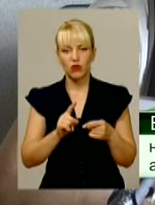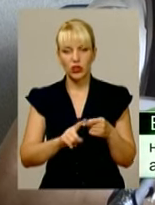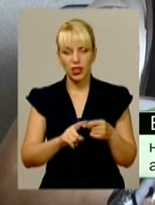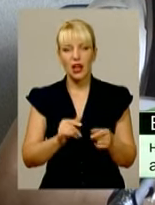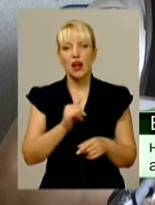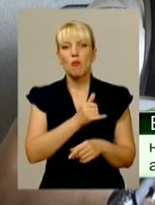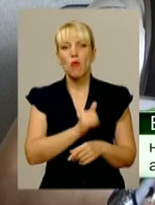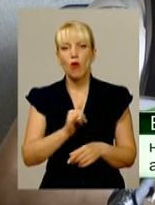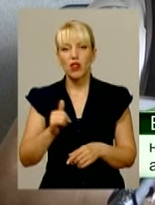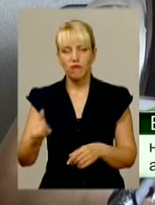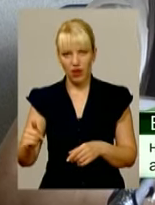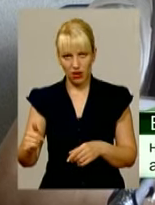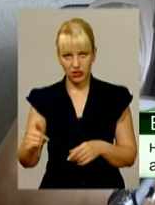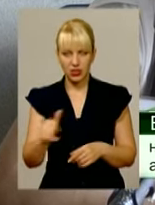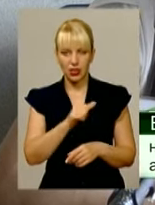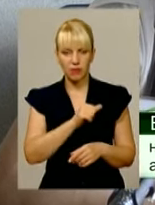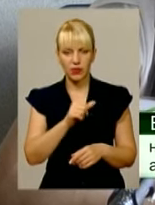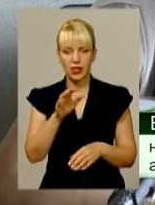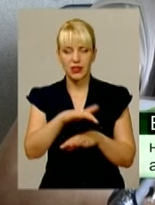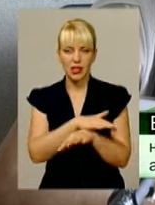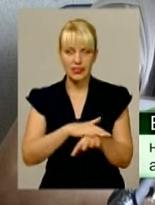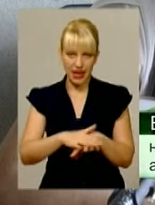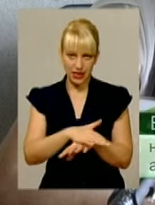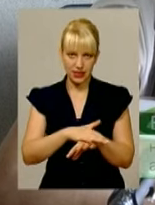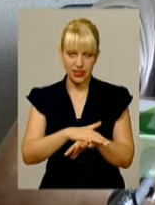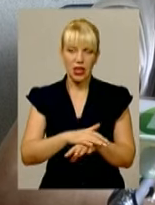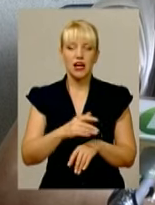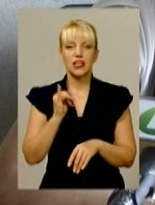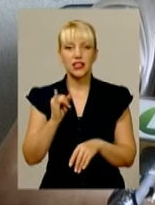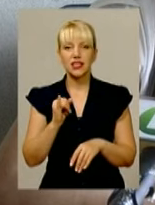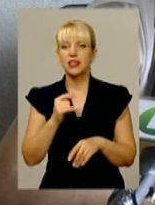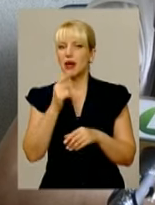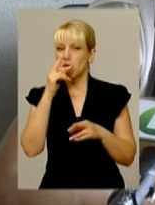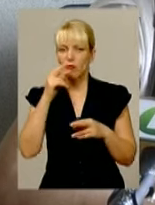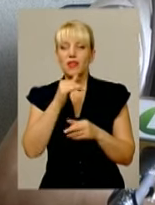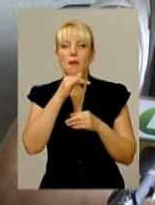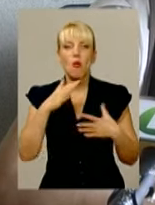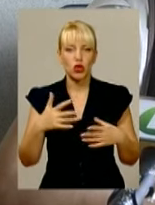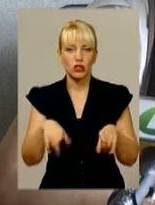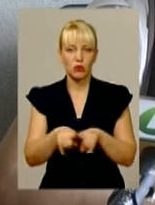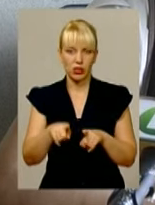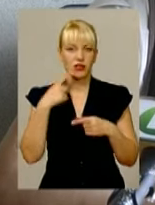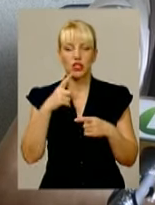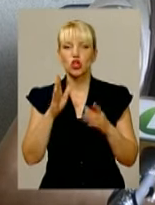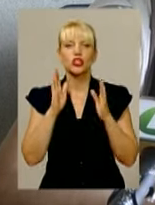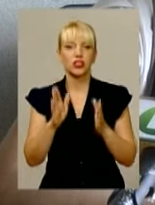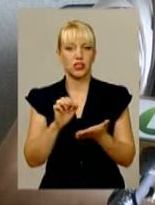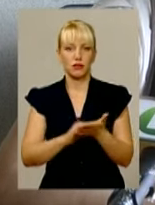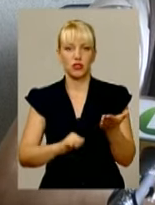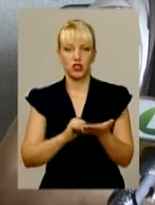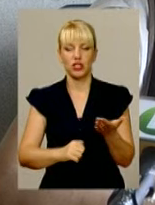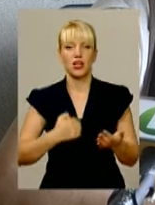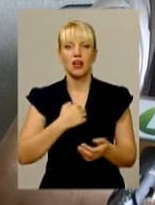поливаються. Тому не можна сказати, що там щось, що це саме посуха дає